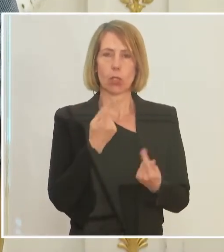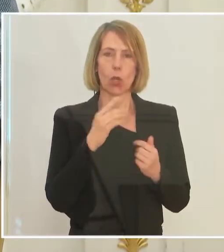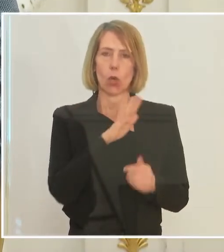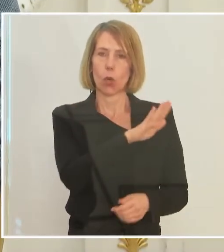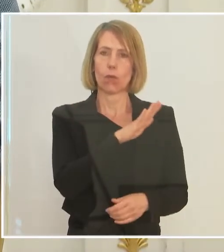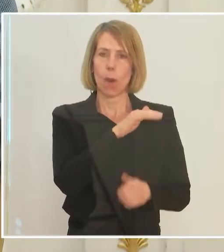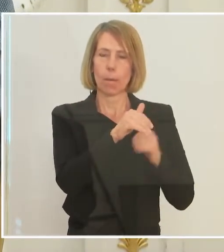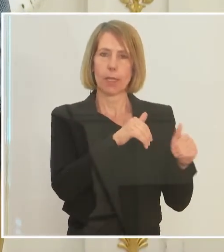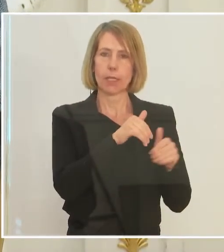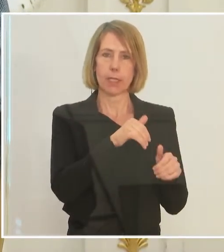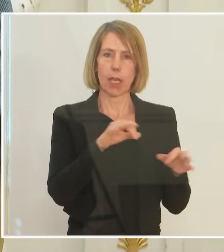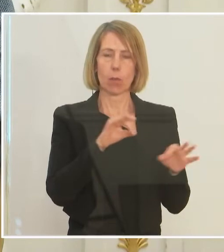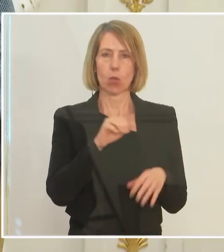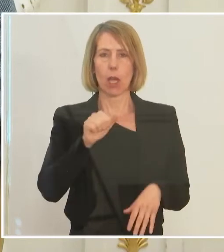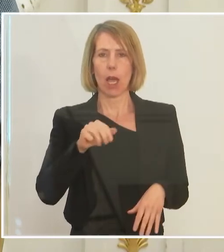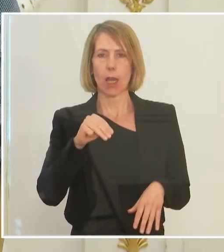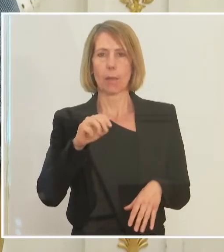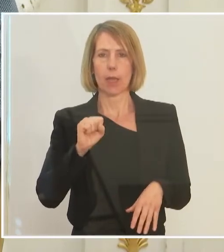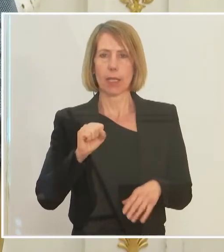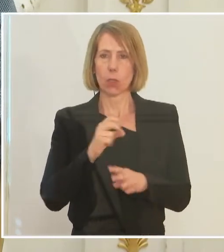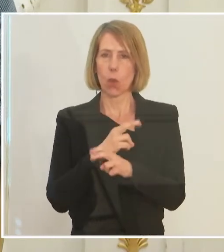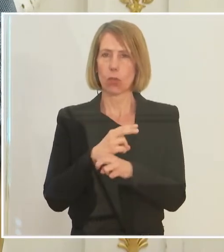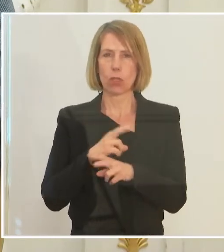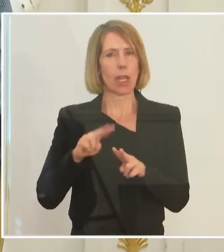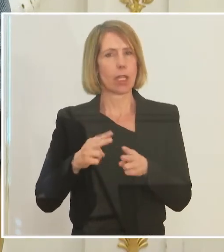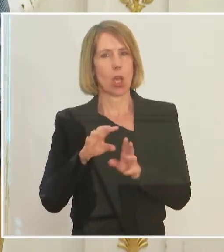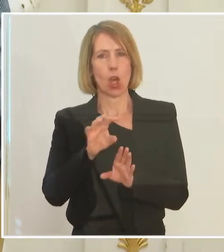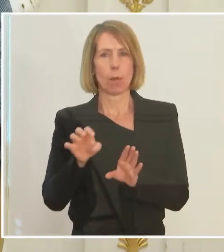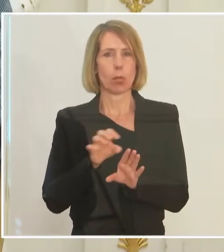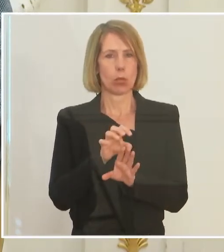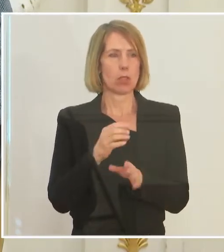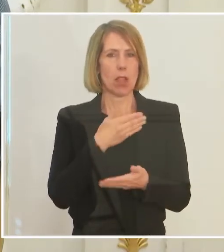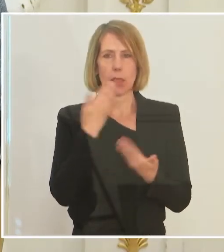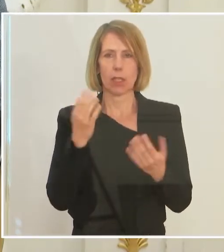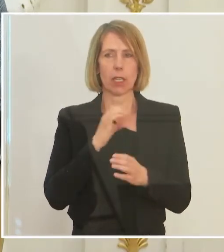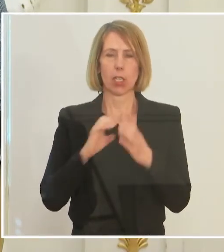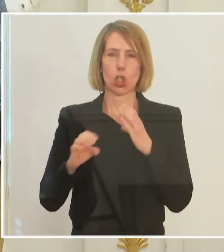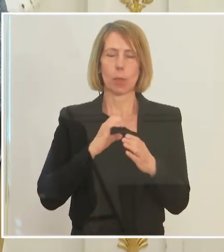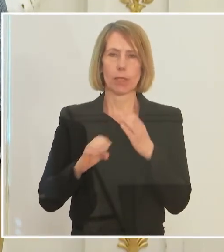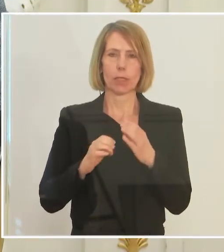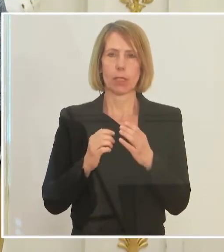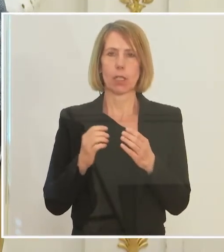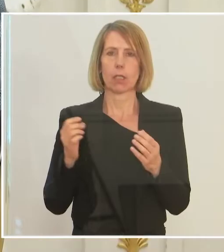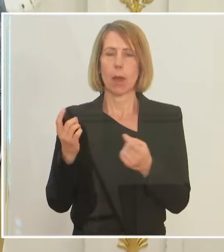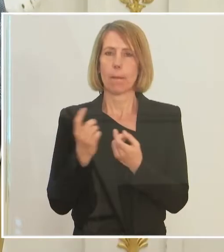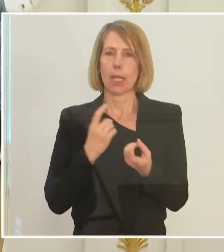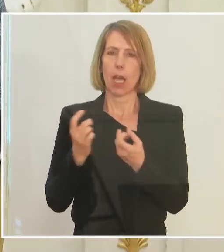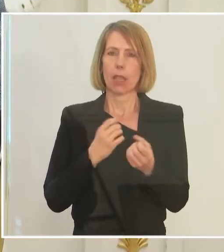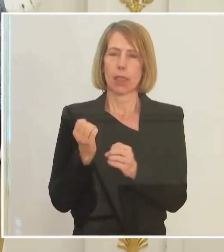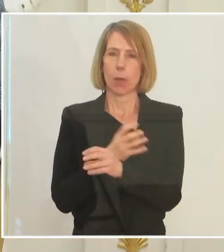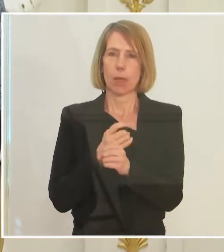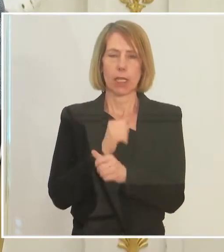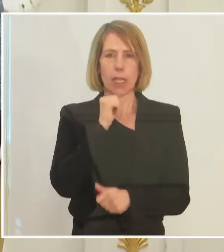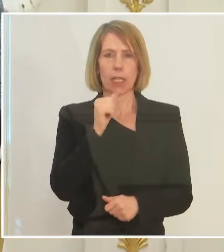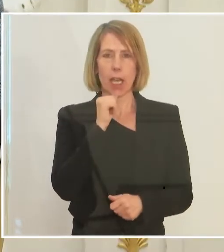noch weder beim AMS Österreich oder Bundesländer gibt es keine Kommunikation mit Migrantenmedien. Woran liegt das? Warum werden diese Menschen